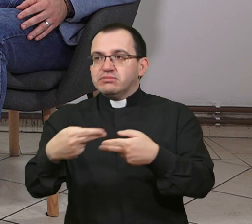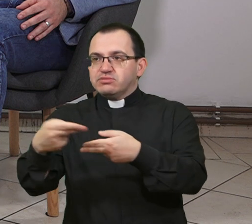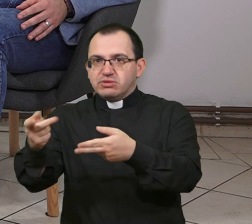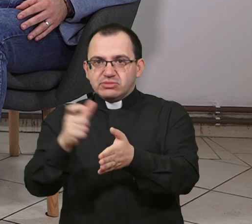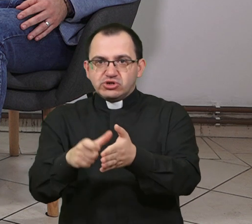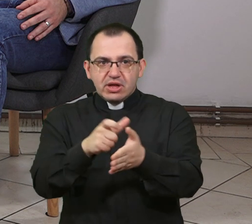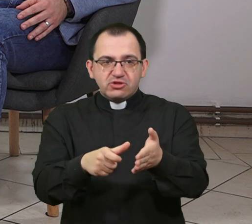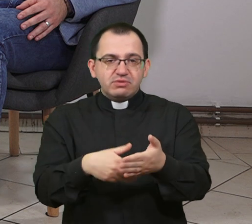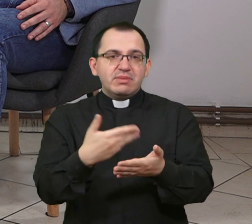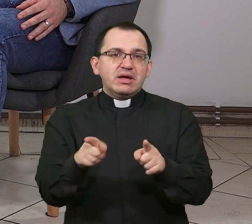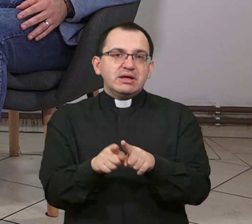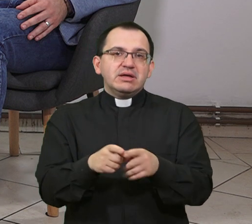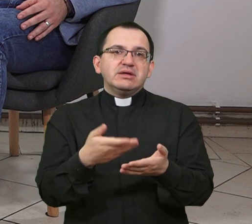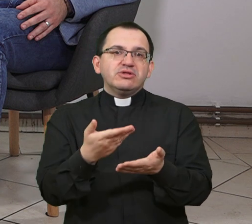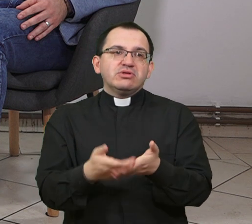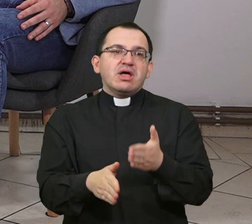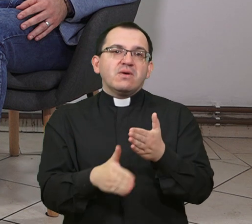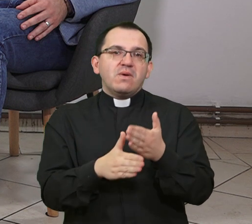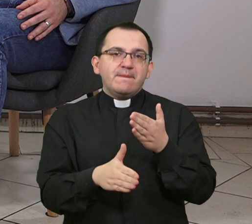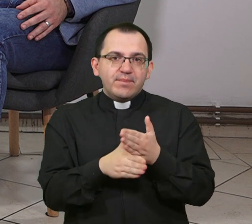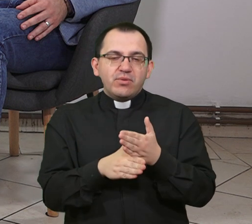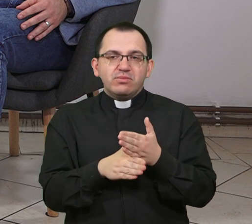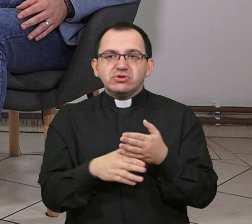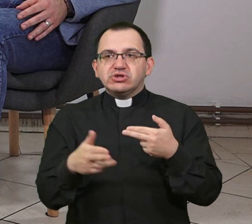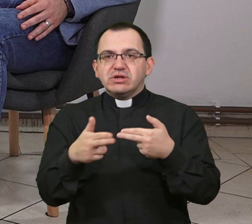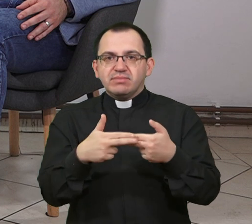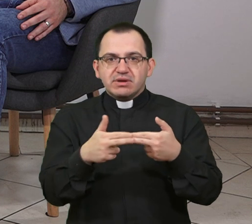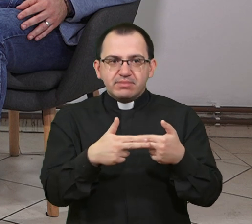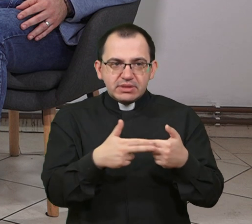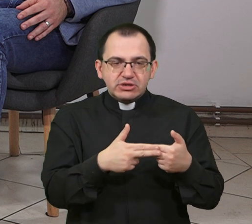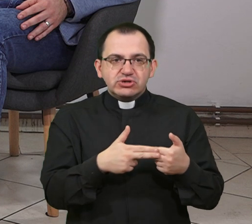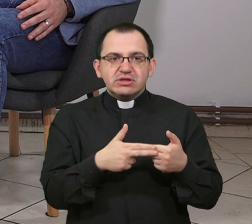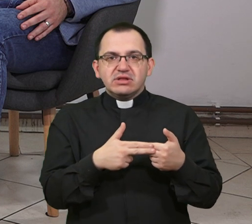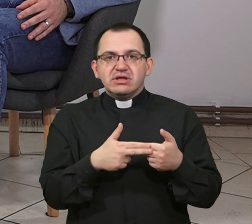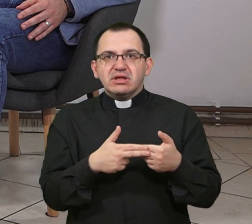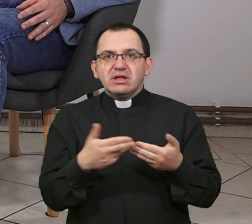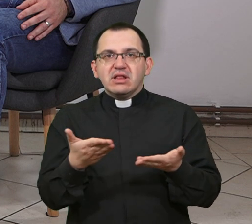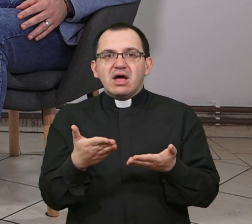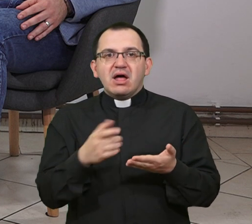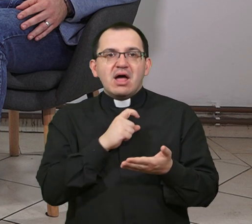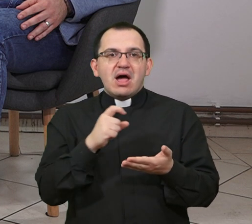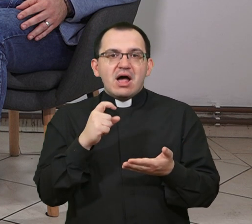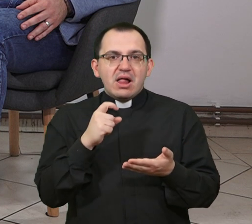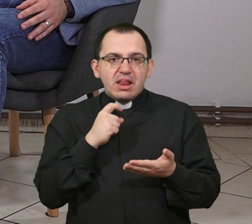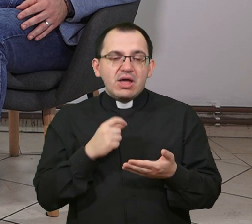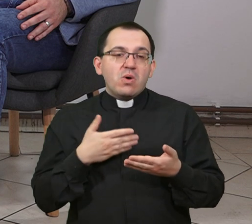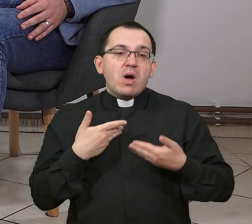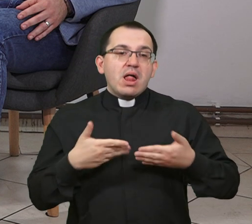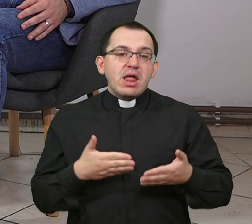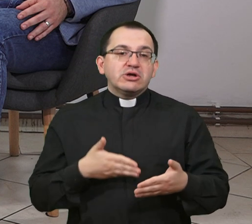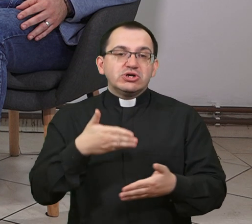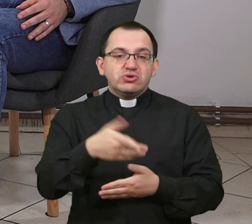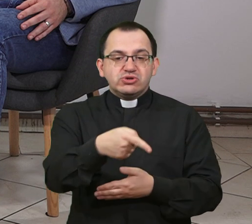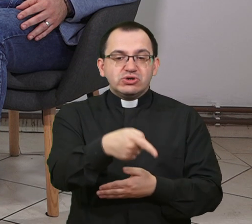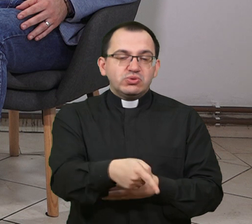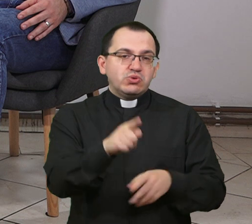način možda pomoći približiti da veličastni Leonardo dođe u tu